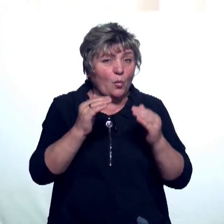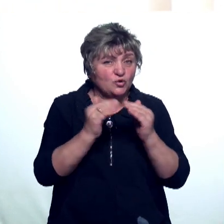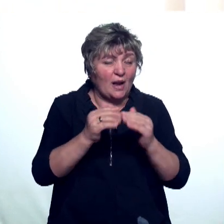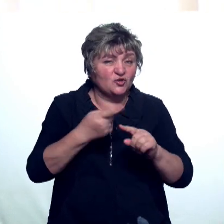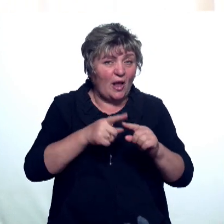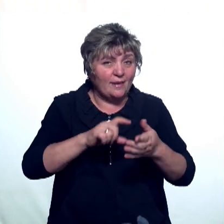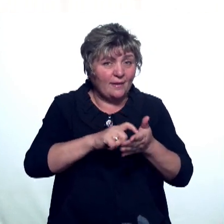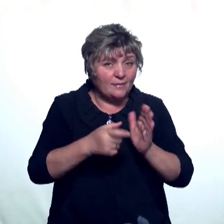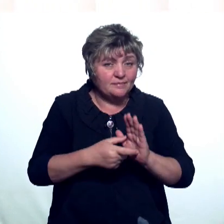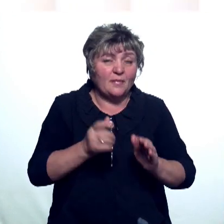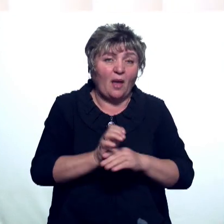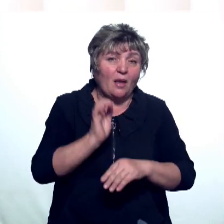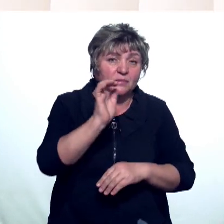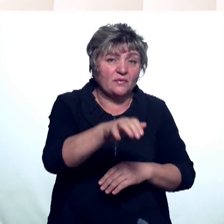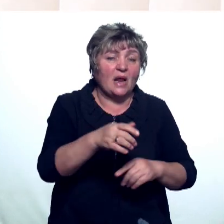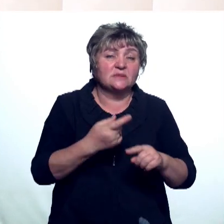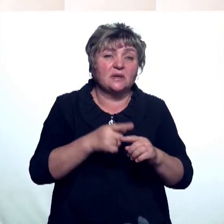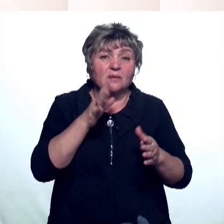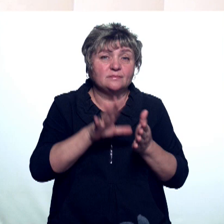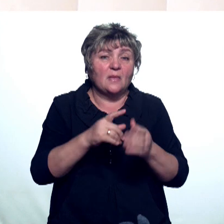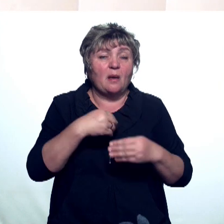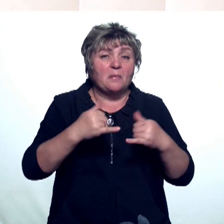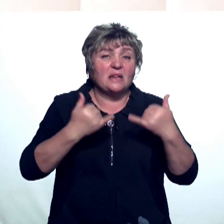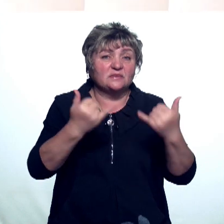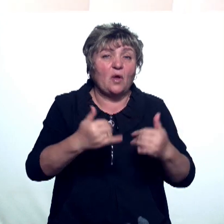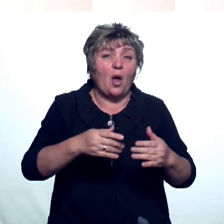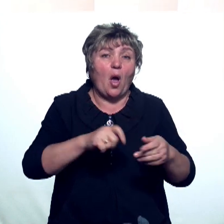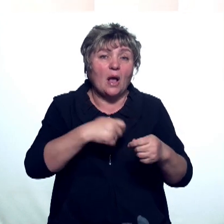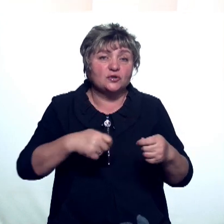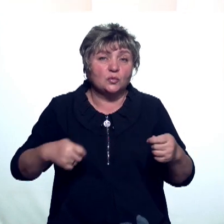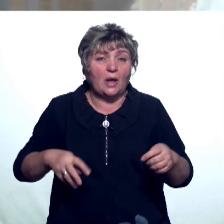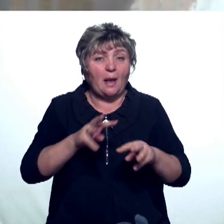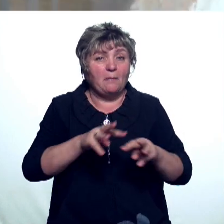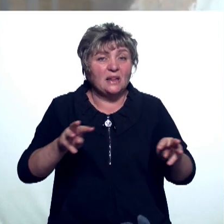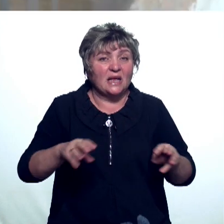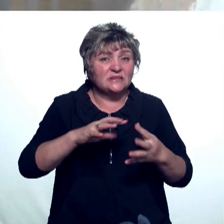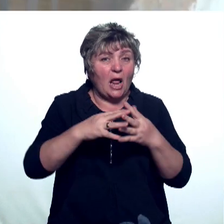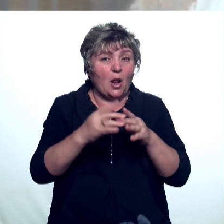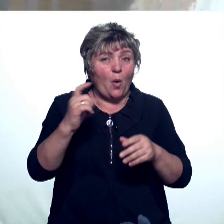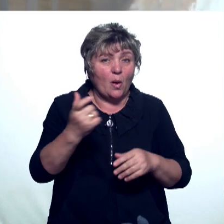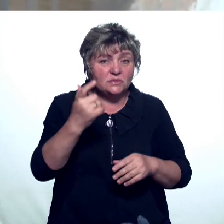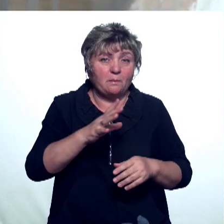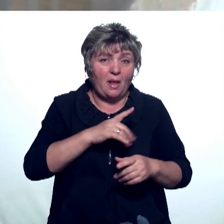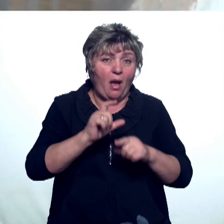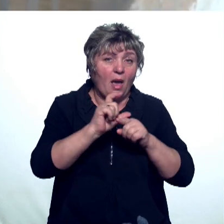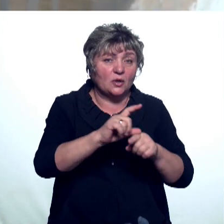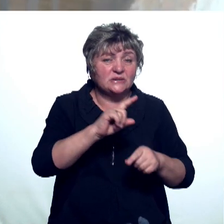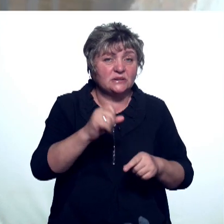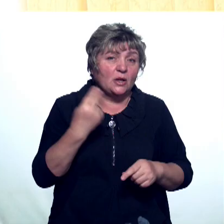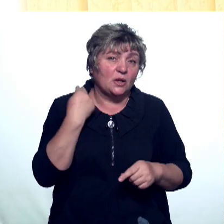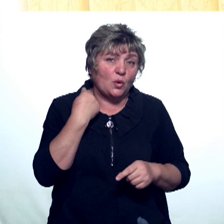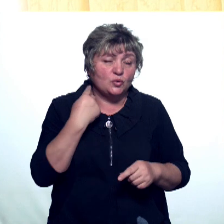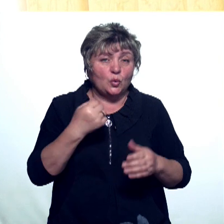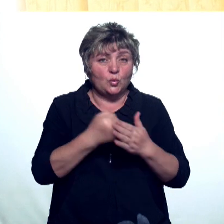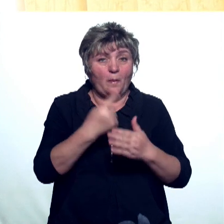объеме. Отшрочка в ограничении электричества была предоставлена после того, как Минсельхоз дал письменные гарантии погашения задолженности